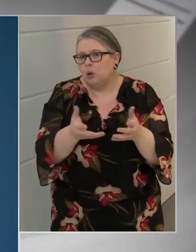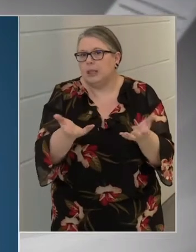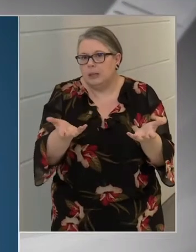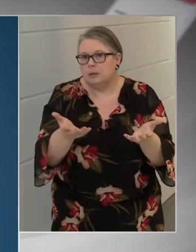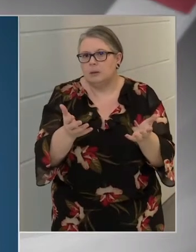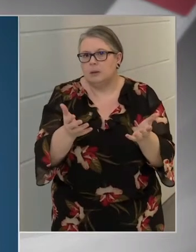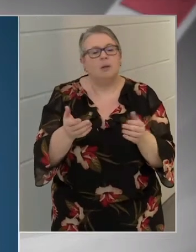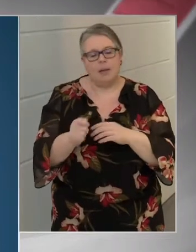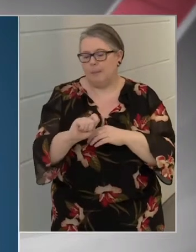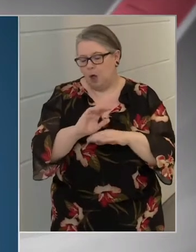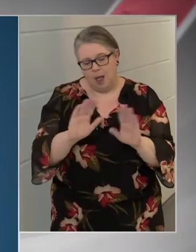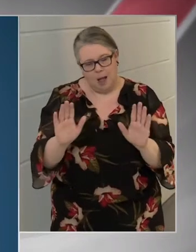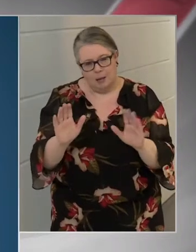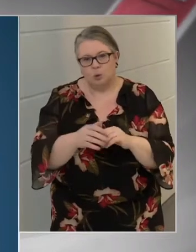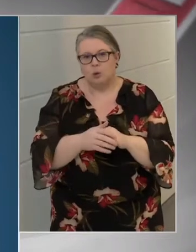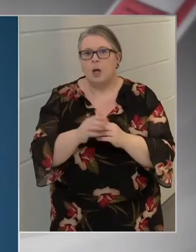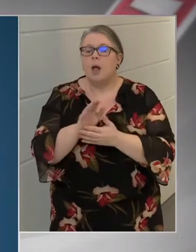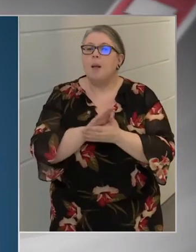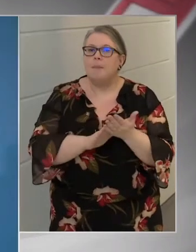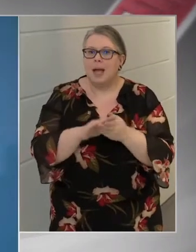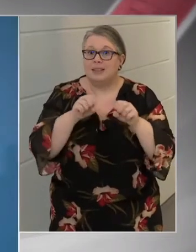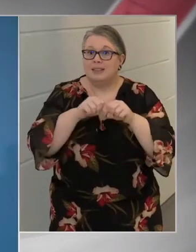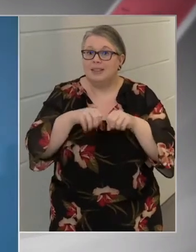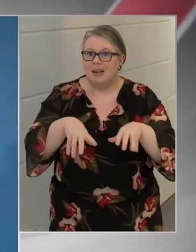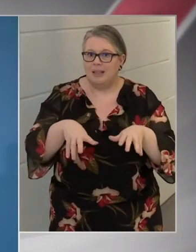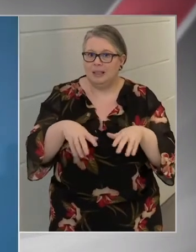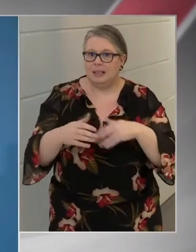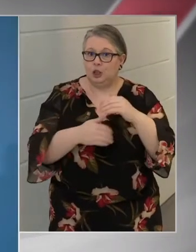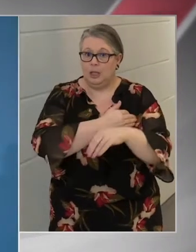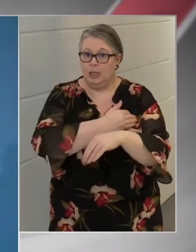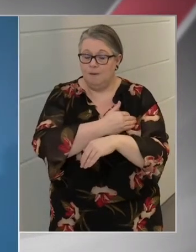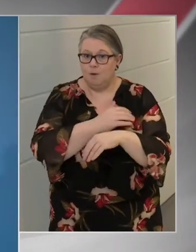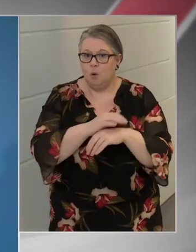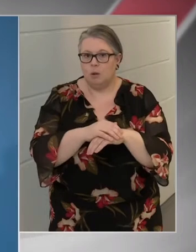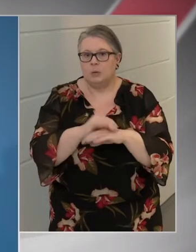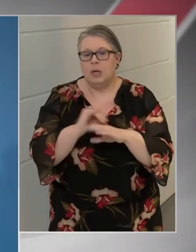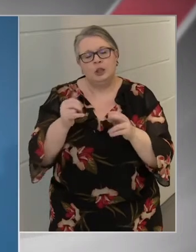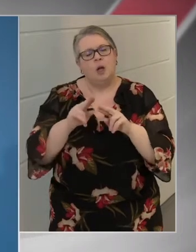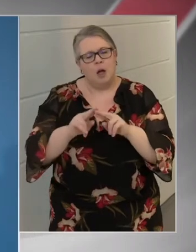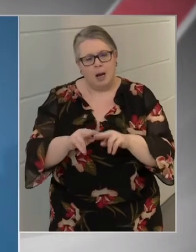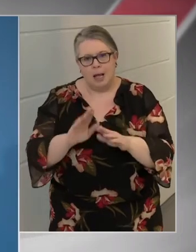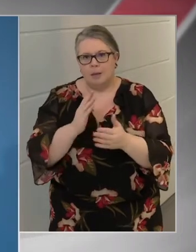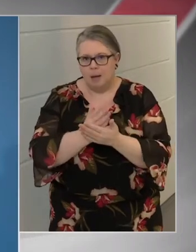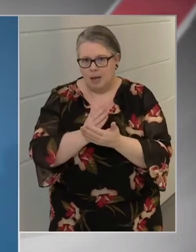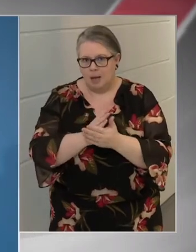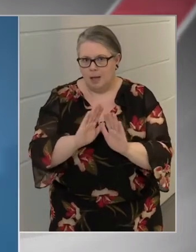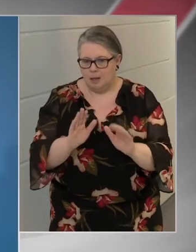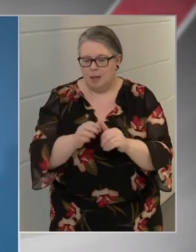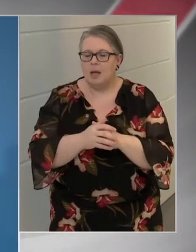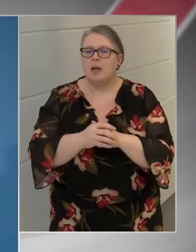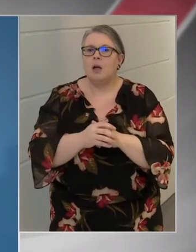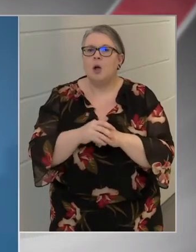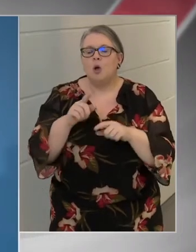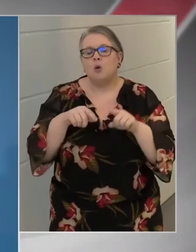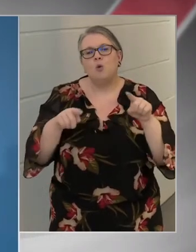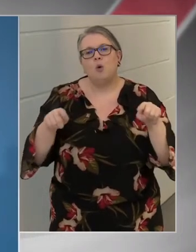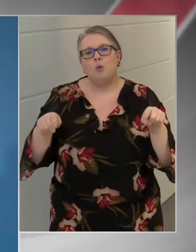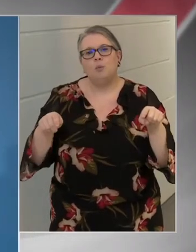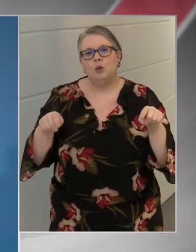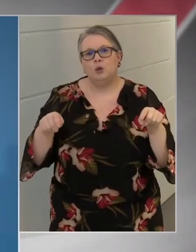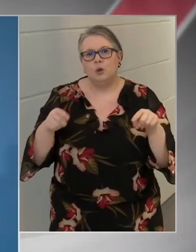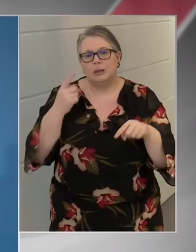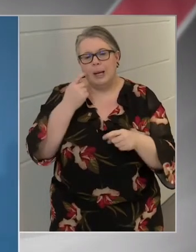ilyet nem találtunk, milyen a szennyezettségi foka, ezt is rendben találtuk. Különböző